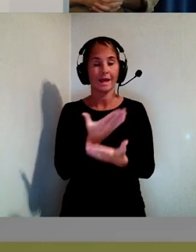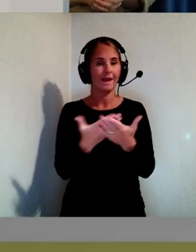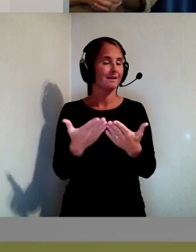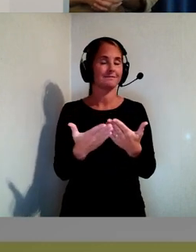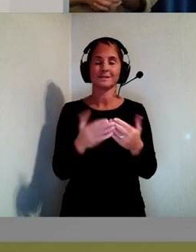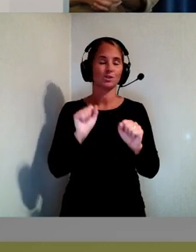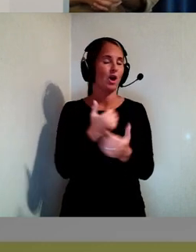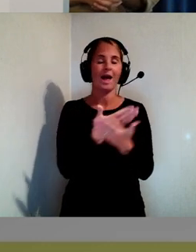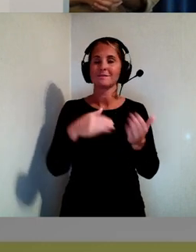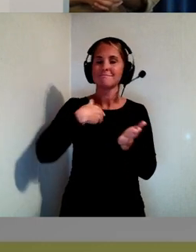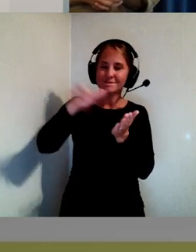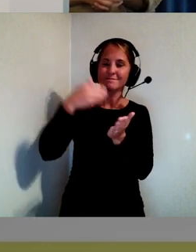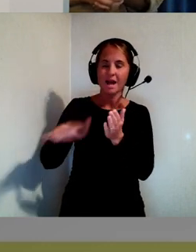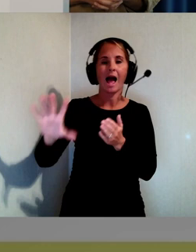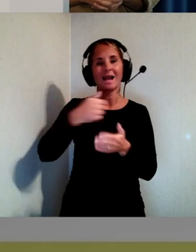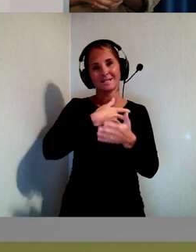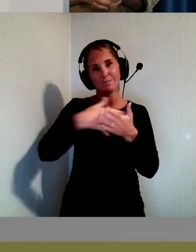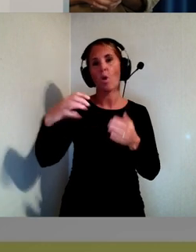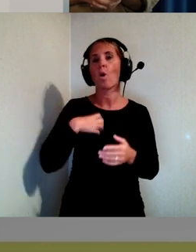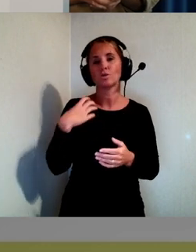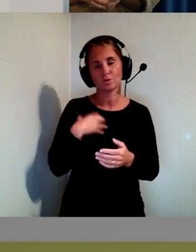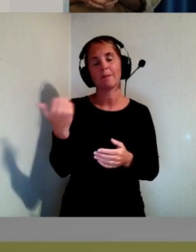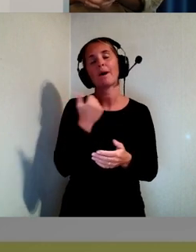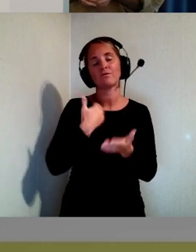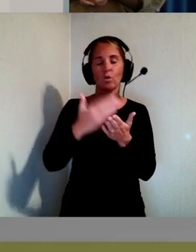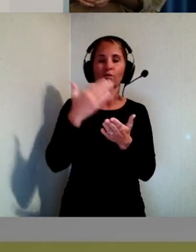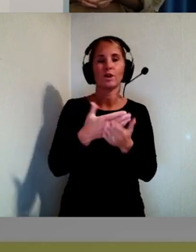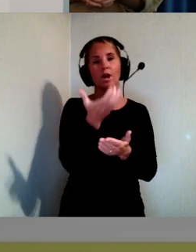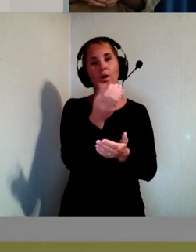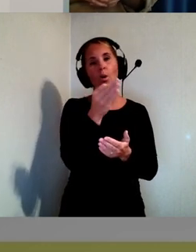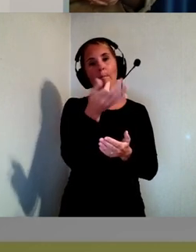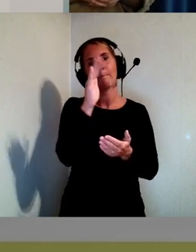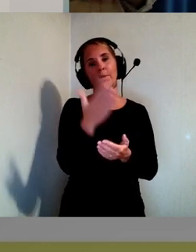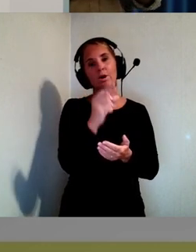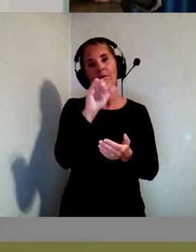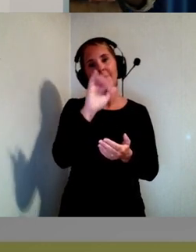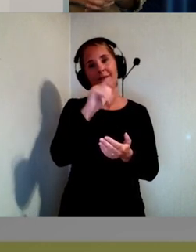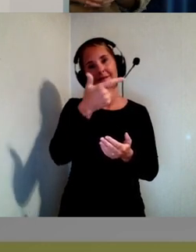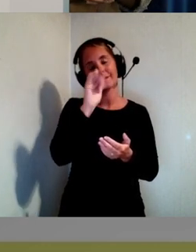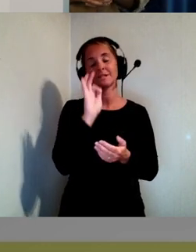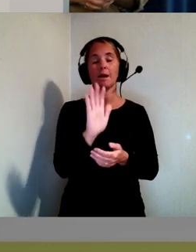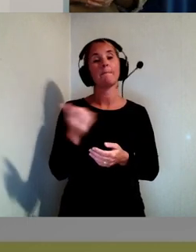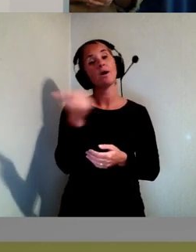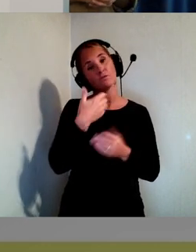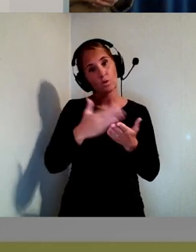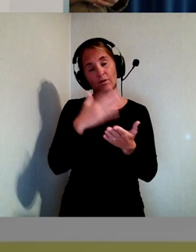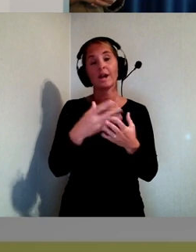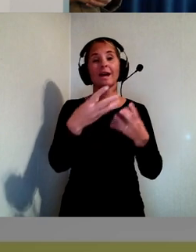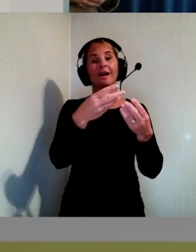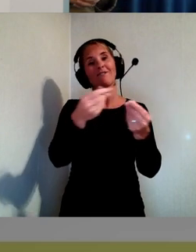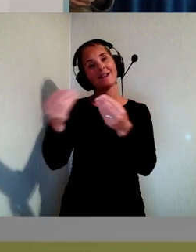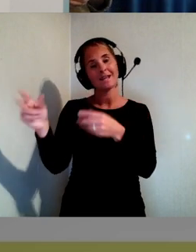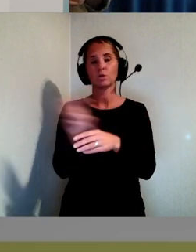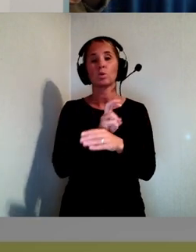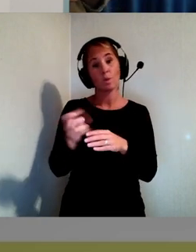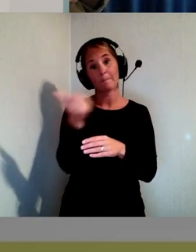till exempel. Utan de behövs fortfarande, copywriters behövs fortfarande, kvalitetskontroller behövs fortfarande.